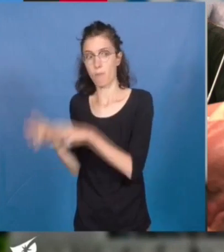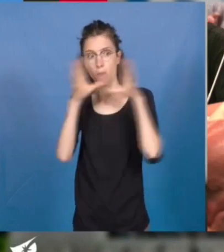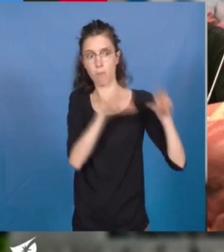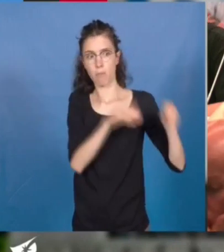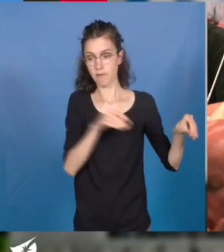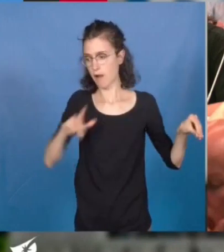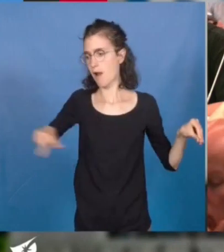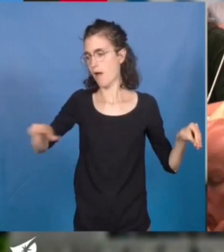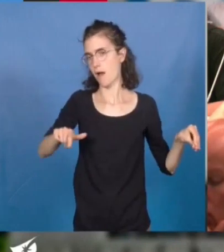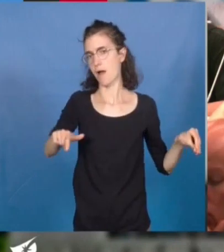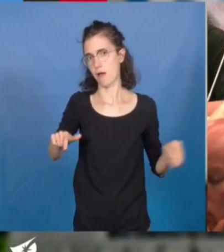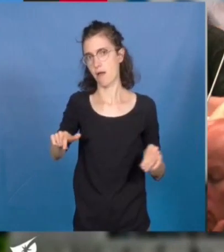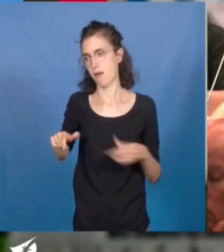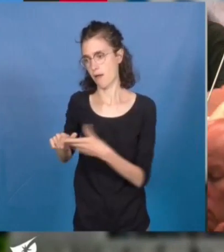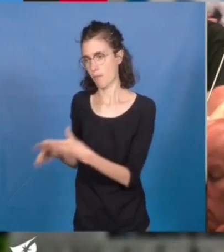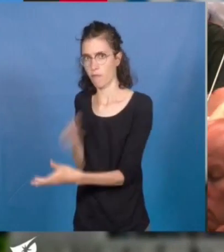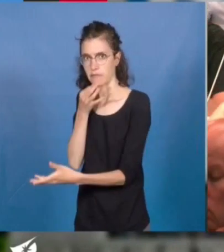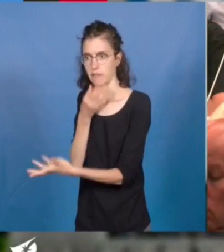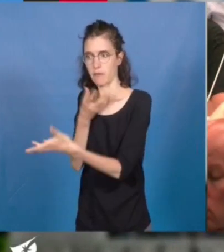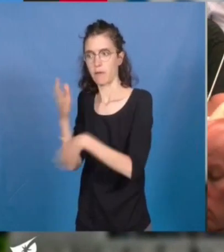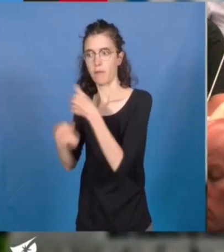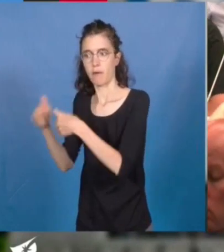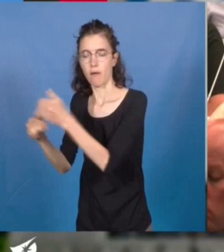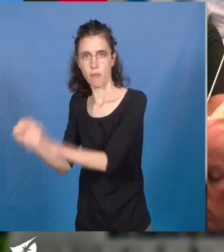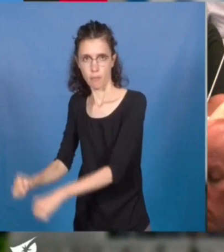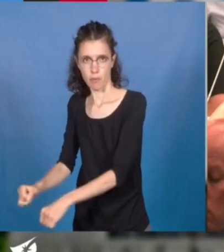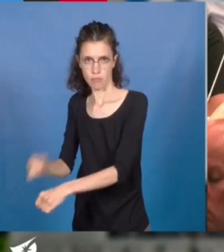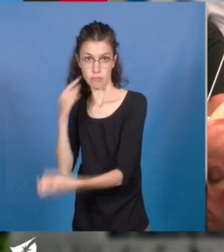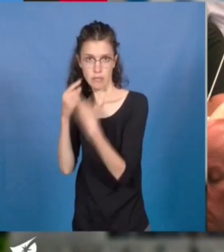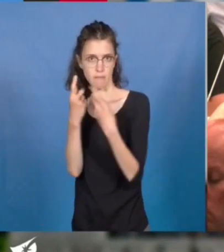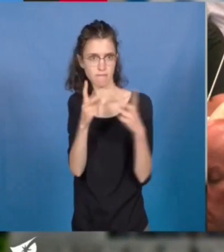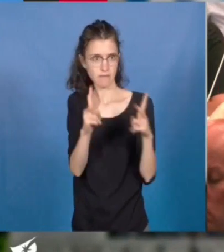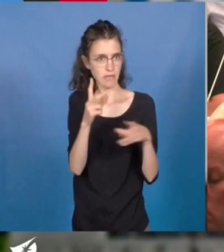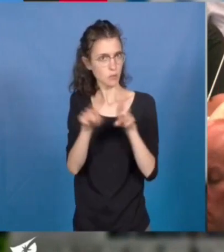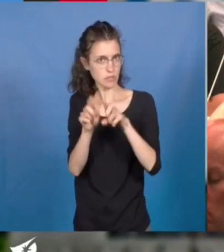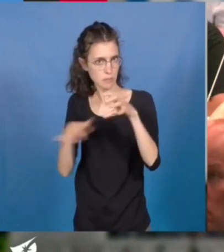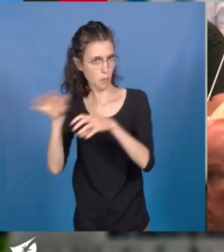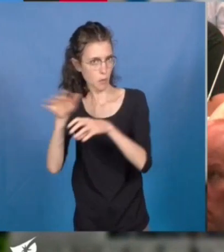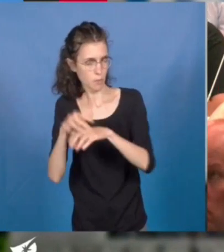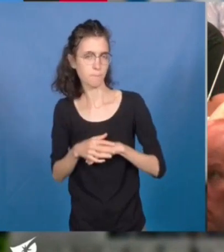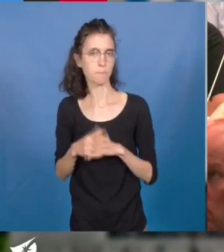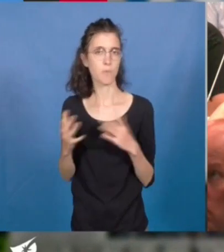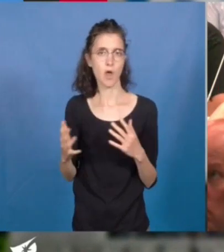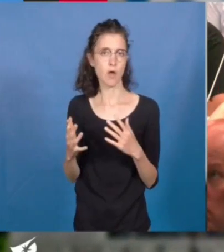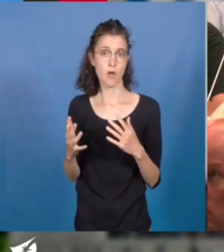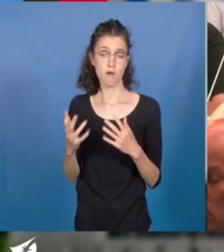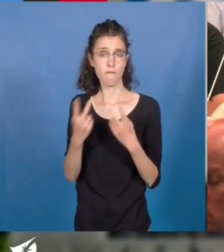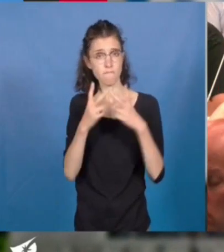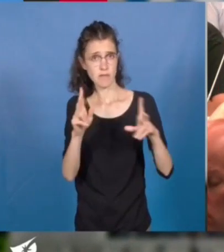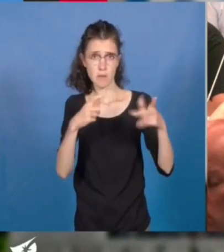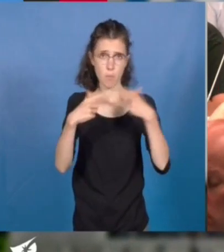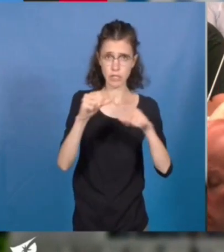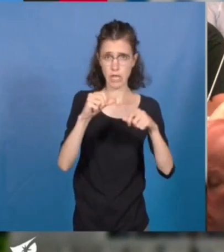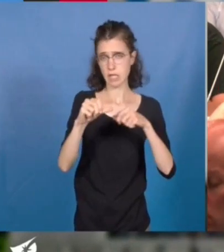considérable pour notre ville et notre métropole. Or les besoins d'une ville moderne et dynamique sont tels qu'ils réclament